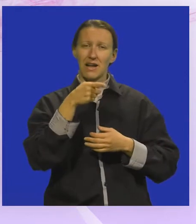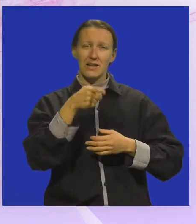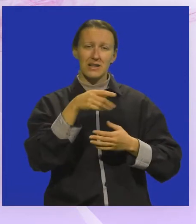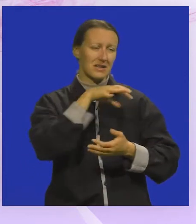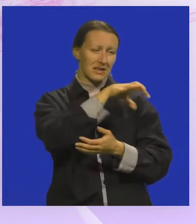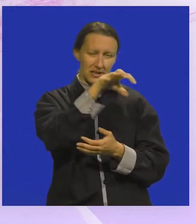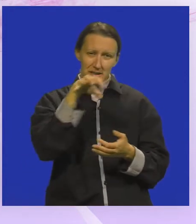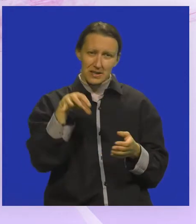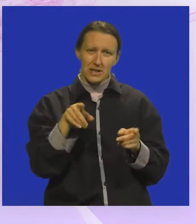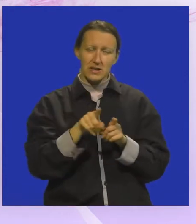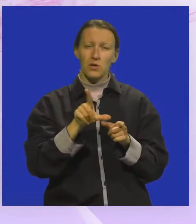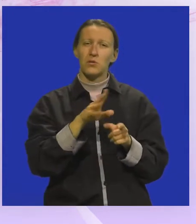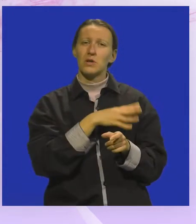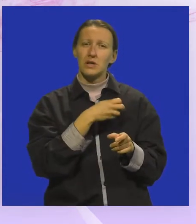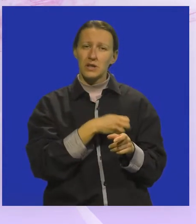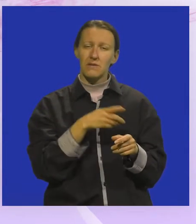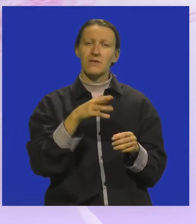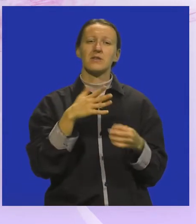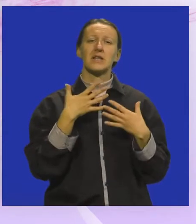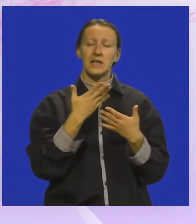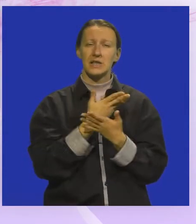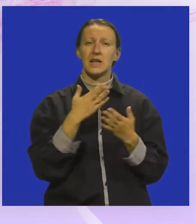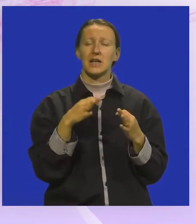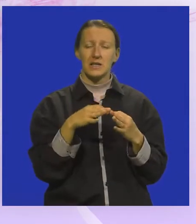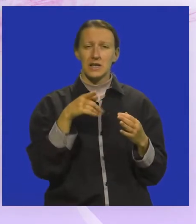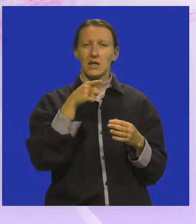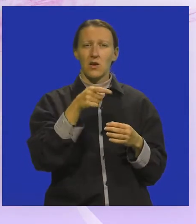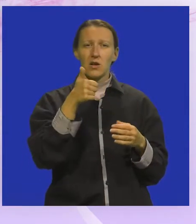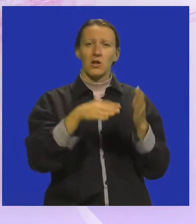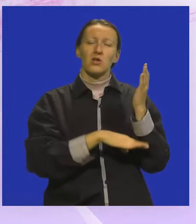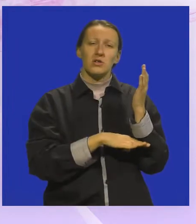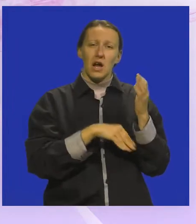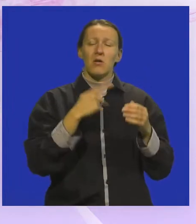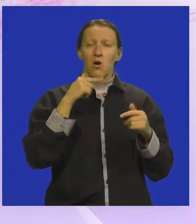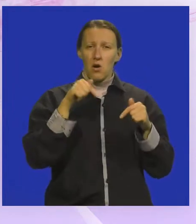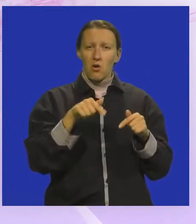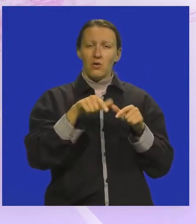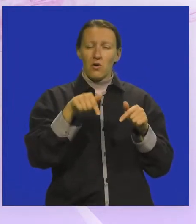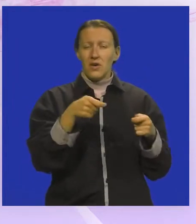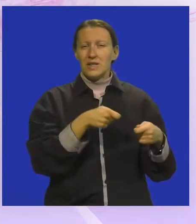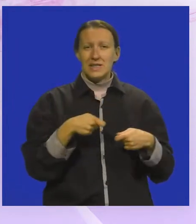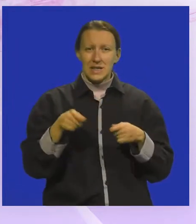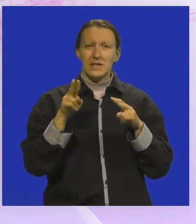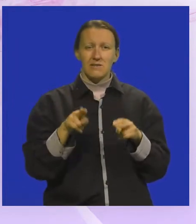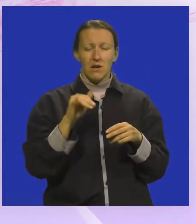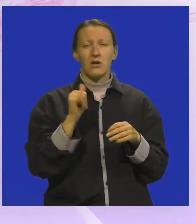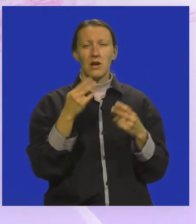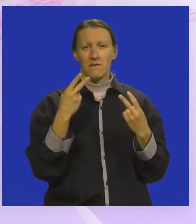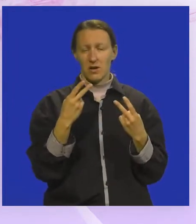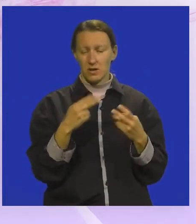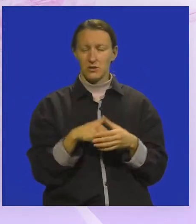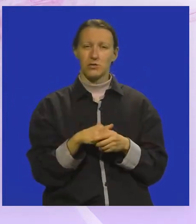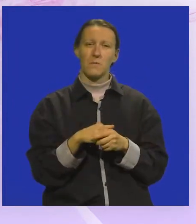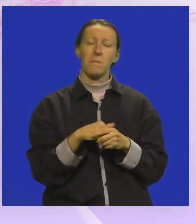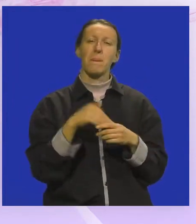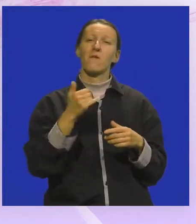lokalnih okvira u Hrvatskoj disali za to jedno stablo koje ovdje u ovoj zajednici zaista je bitan simbol.